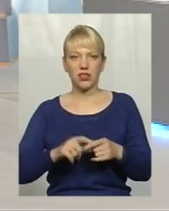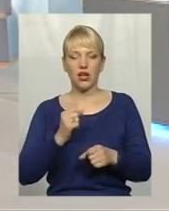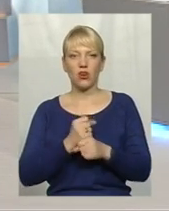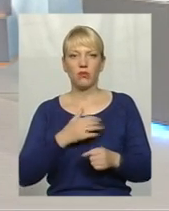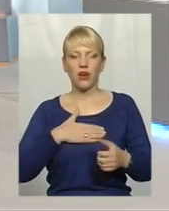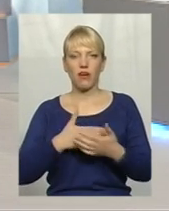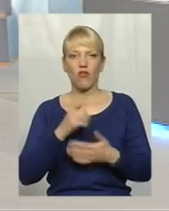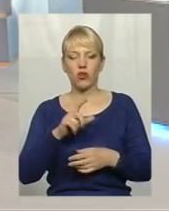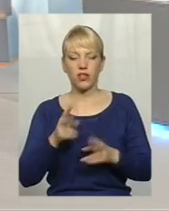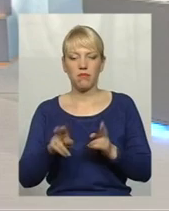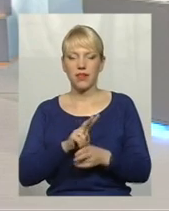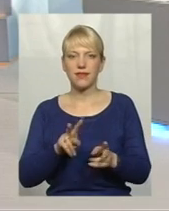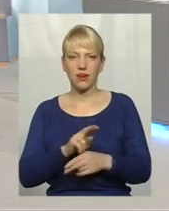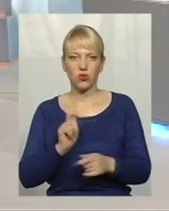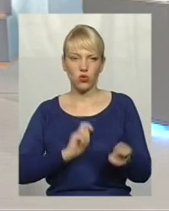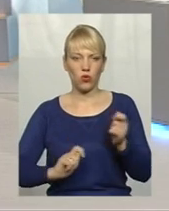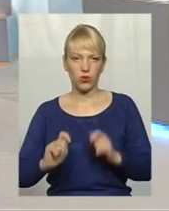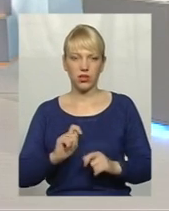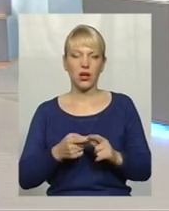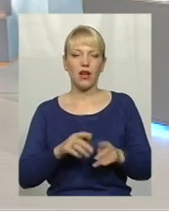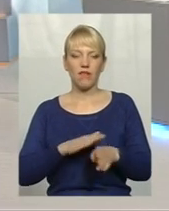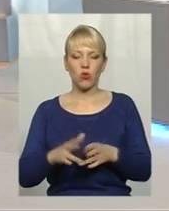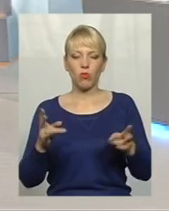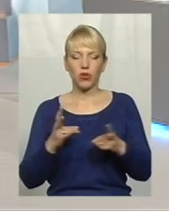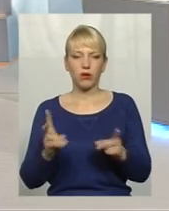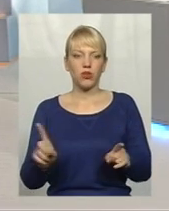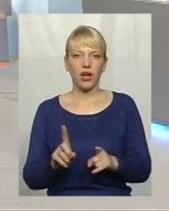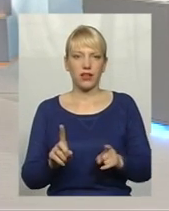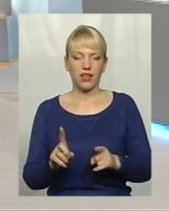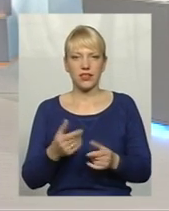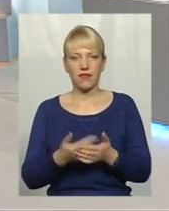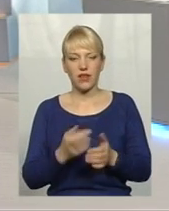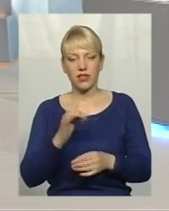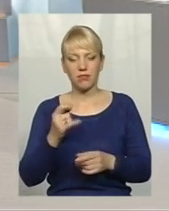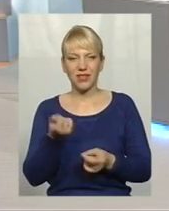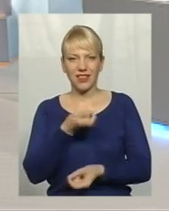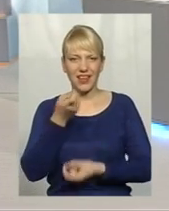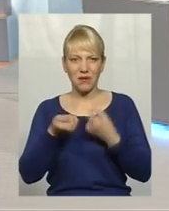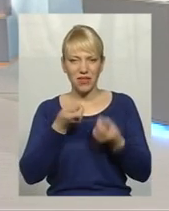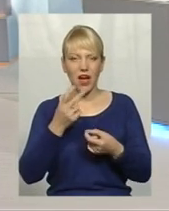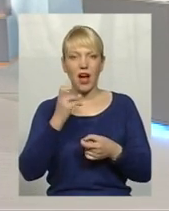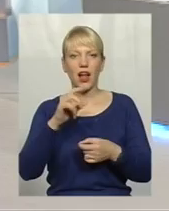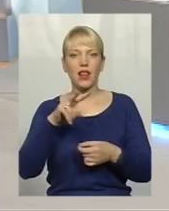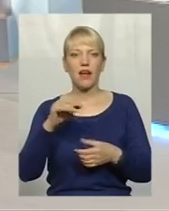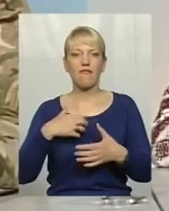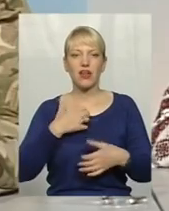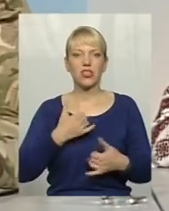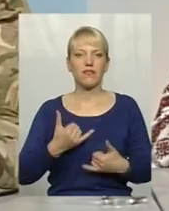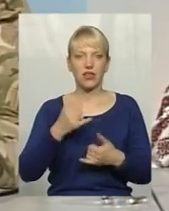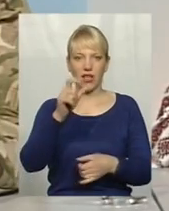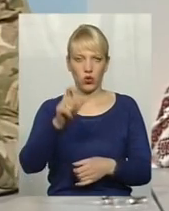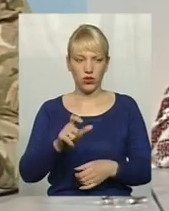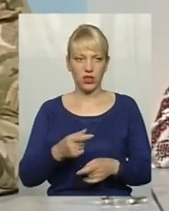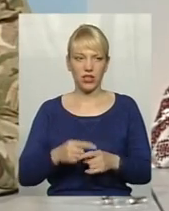волонтери, міняють тут же ж, тобто виконують потребу, яка, здавалося, дрібна, але в той же час важлива для даного бійця.